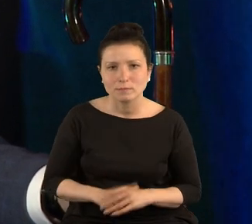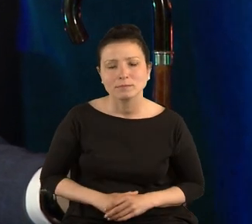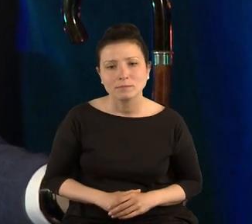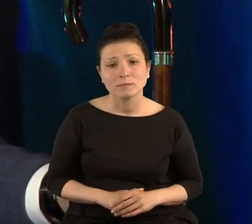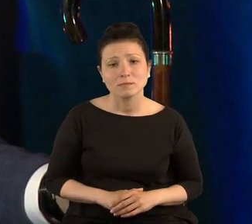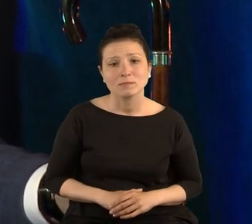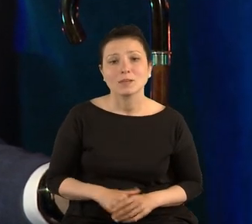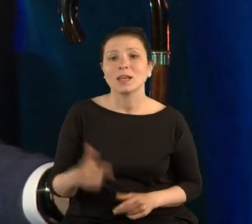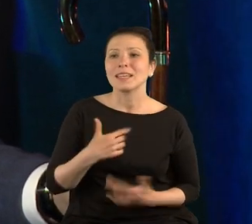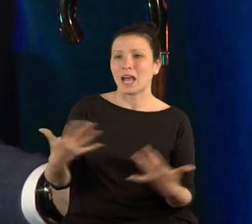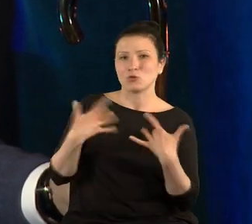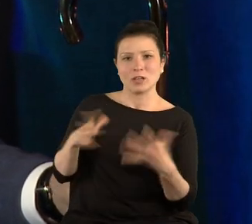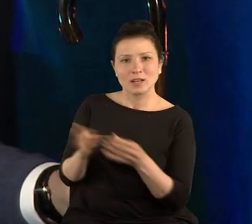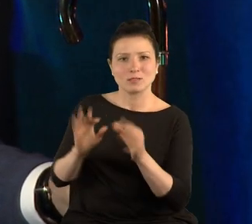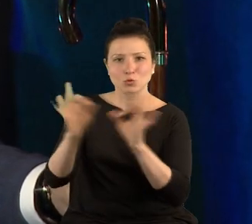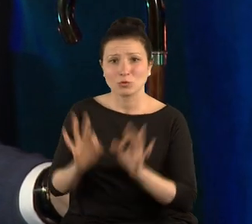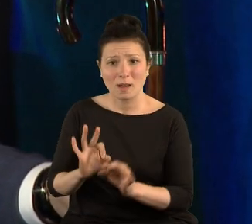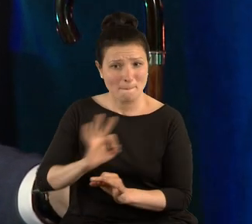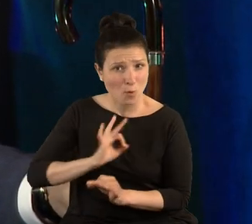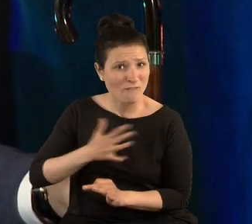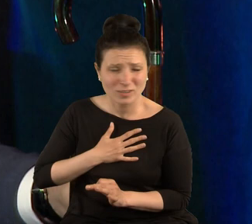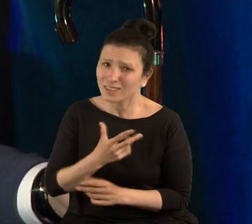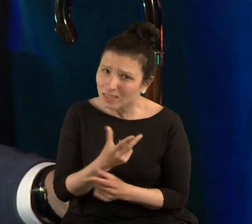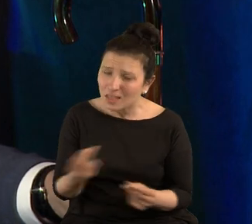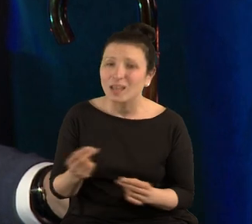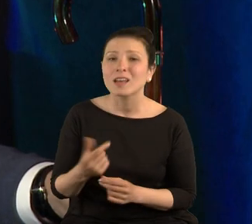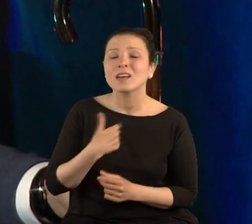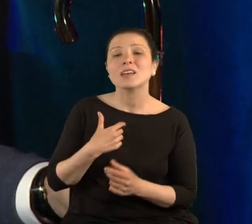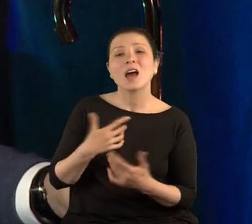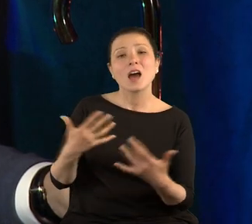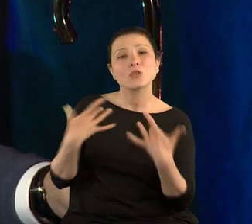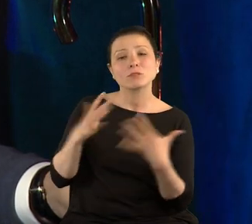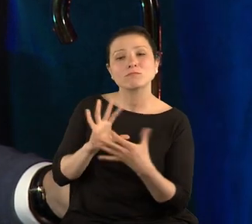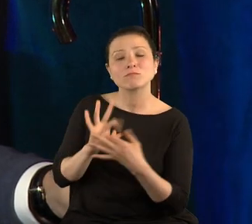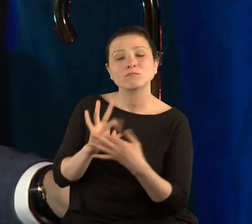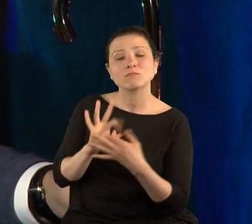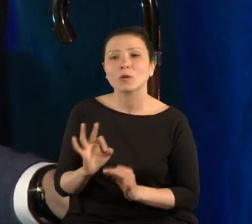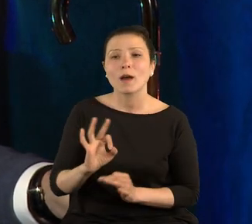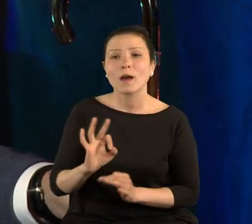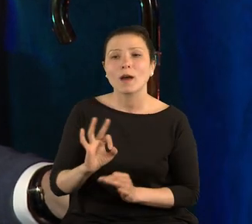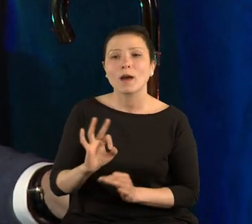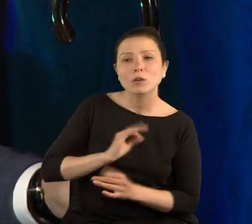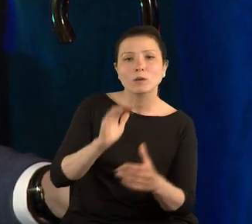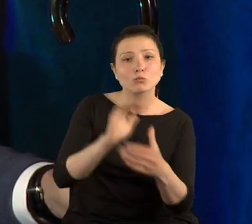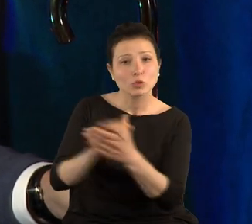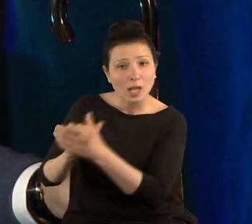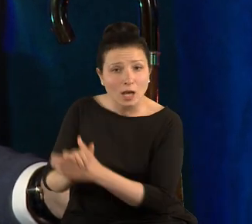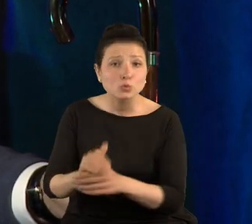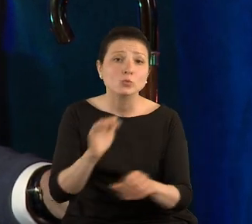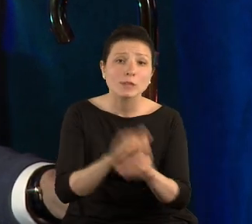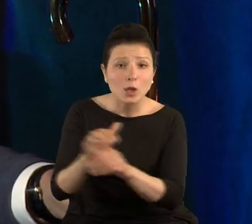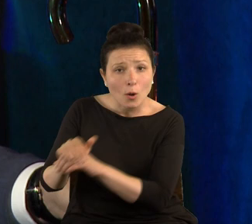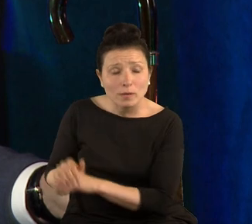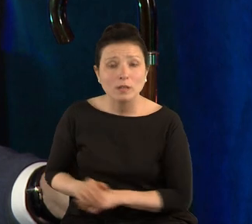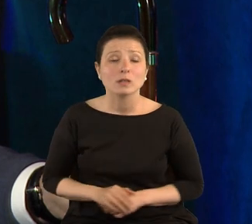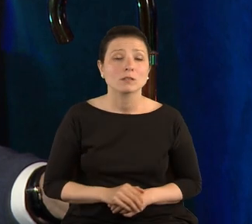Ja żyję ze sztuką, nie ze swoją. Ja żyję ze sztuką moich przyjaciół, moich znajomych,